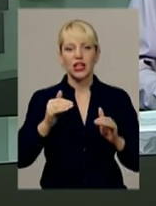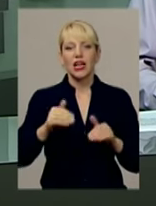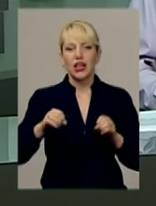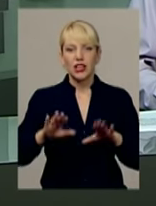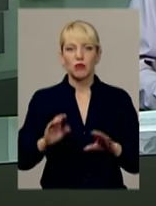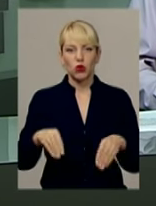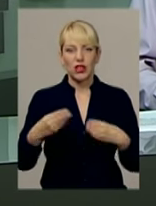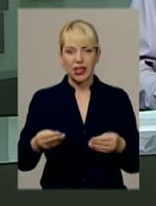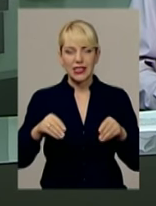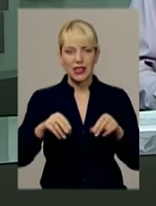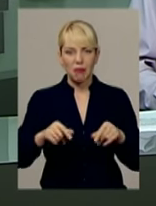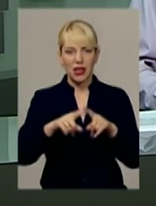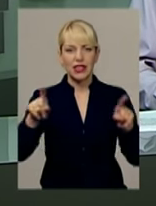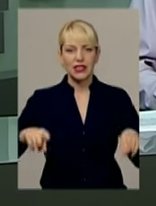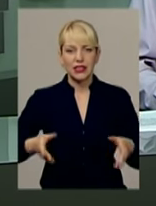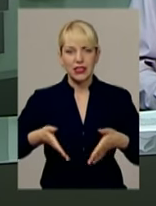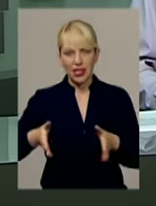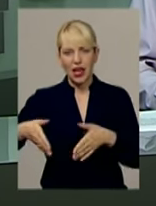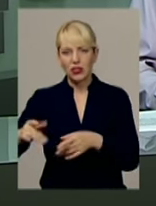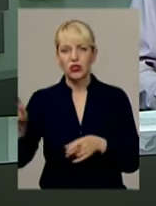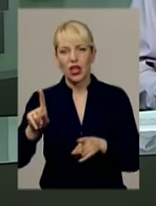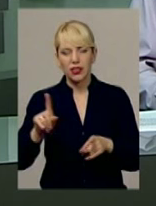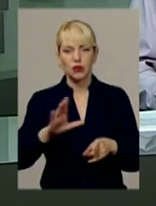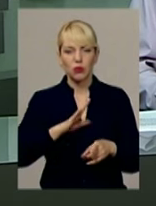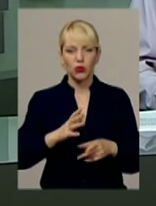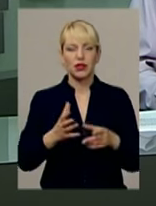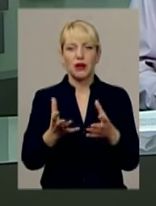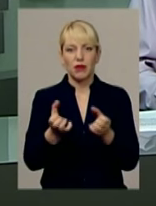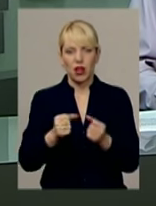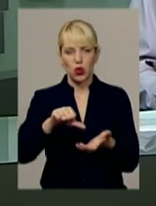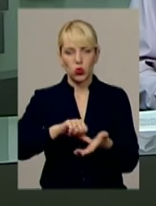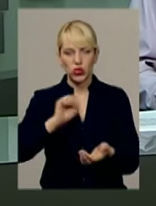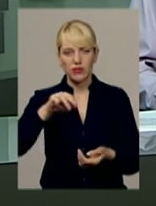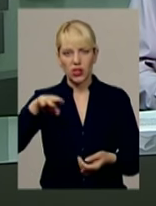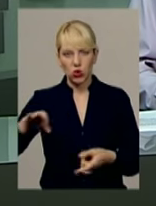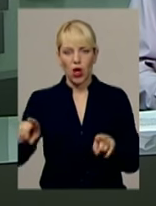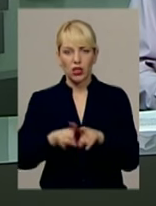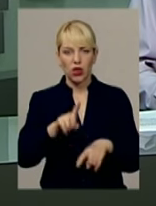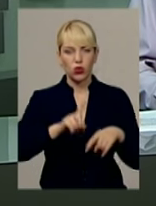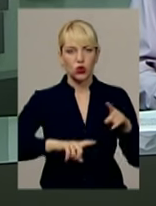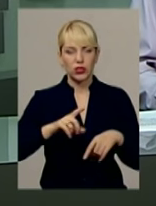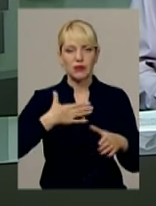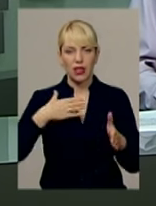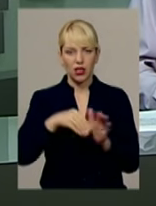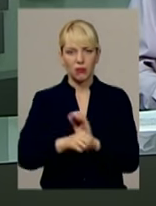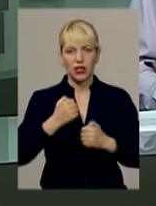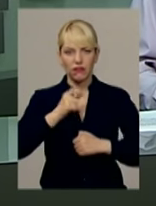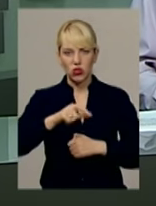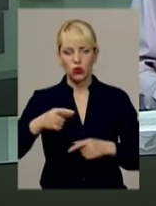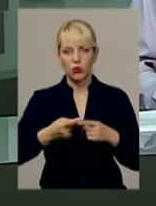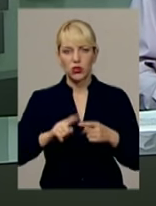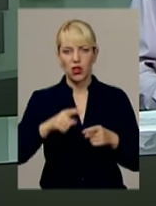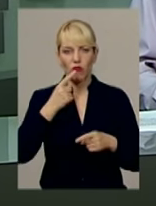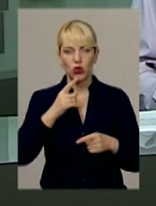земельних ділянок бійцям, які брали участь у проведенні антитерористичної операції, а також родинам загиблих військових. Про це